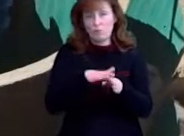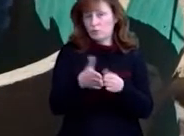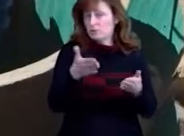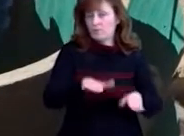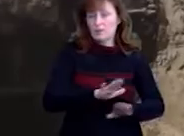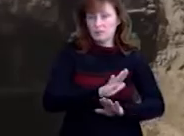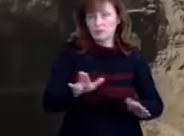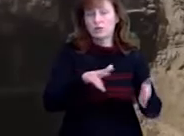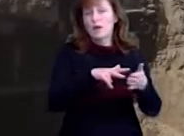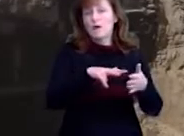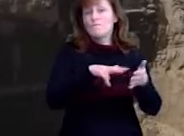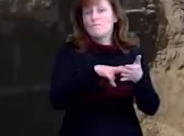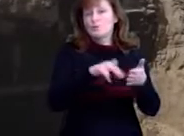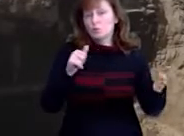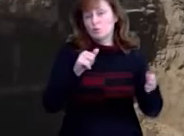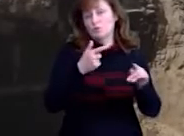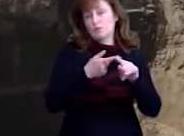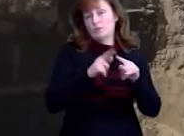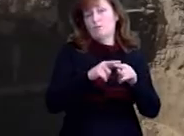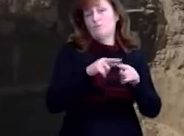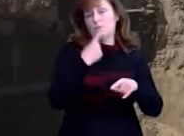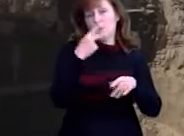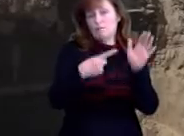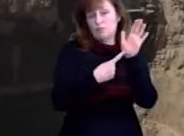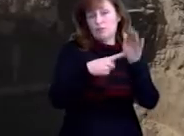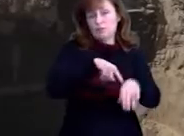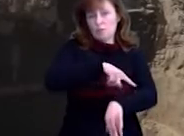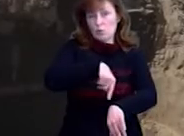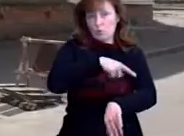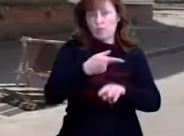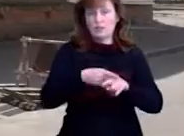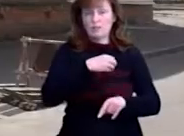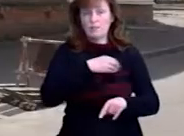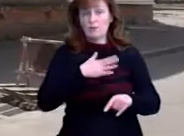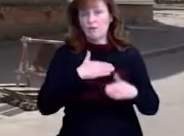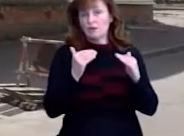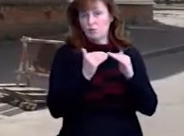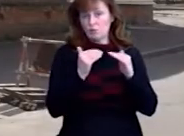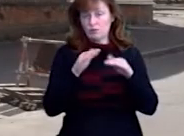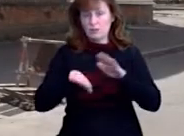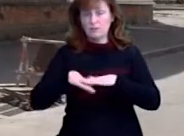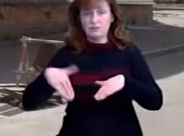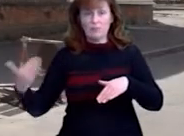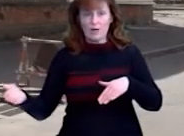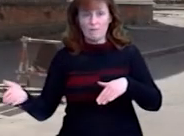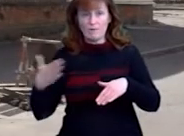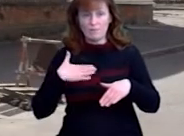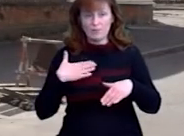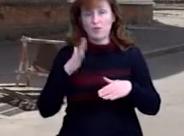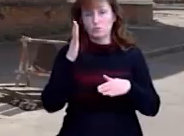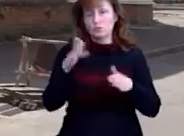Грищенко, відключатимуть воду максимум на 6 годин. Оці приватні будинки, які справа від нас знаходяться, буде